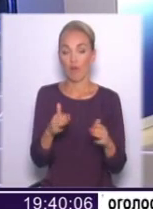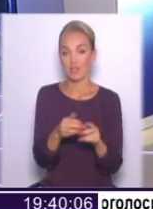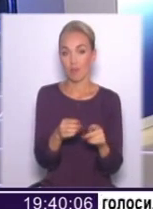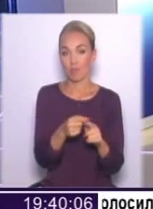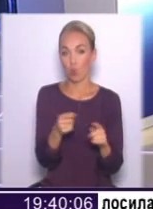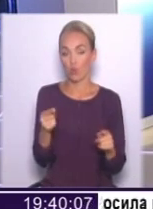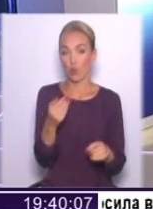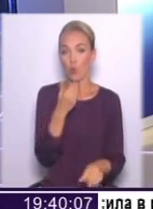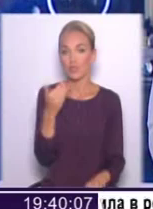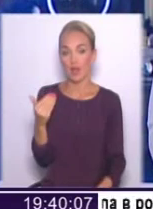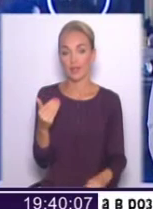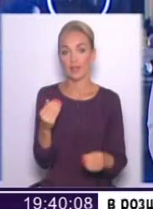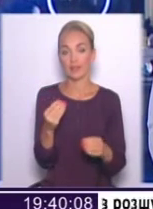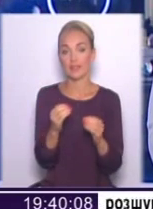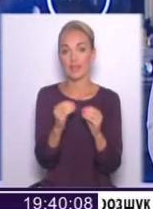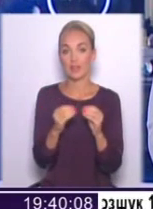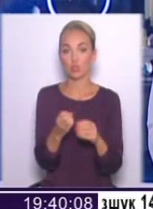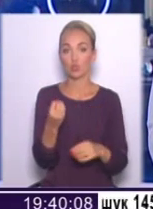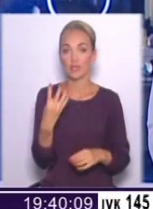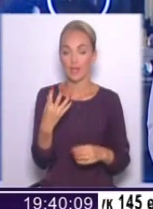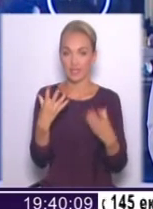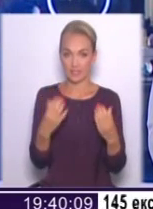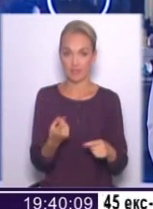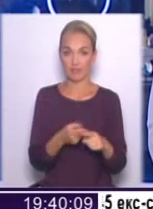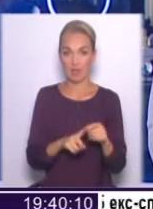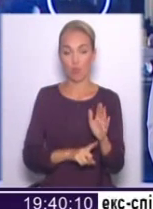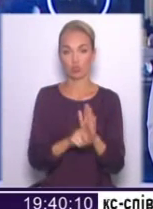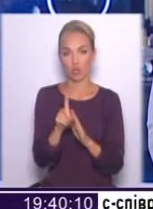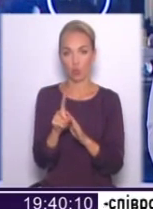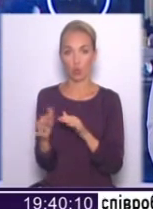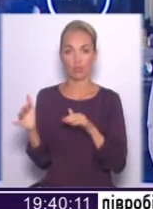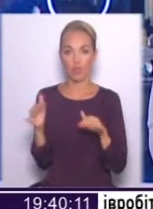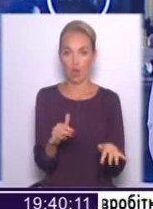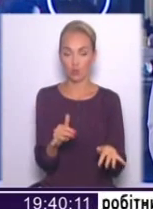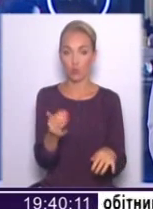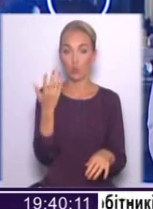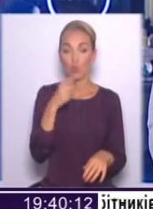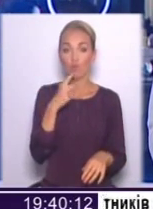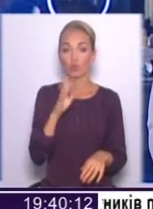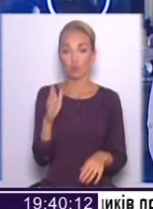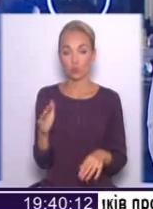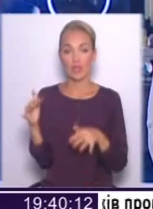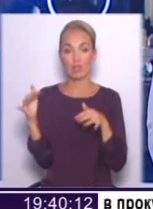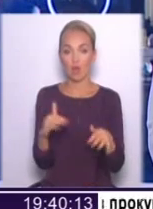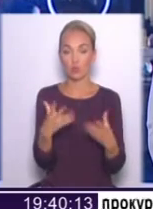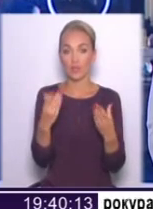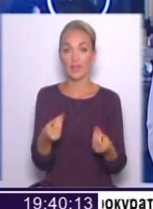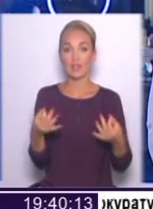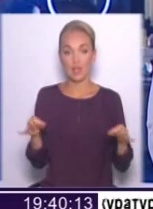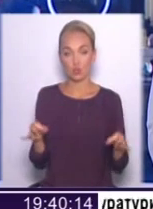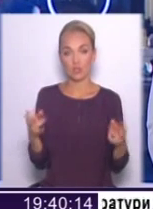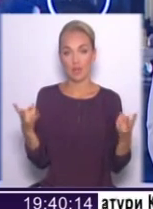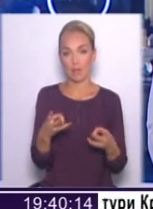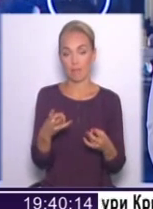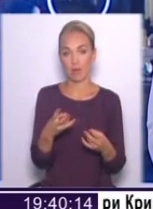10-14 днів, це початок наступу. Тобто, коли говорять, чи буде наступ на День незалежності, треба чітко